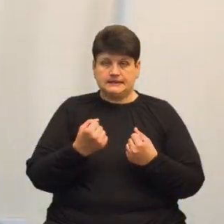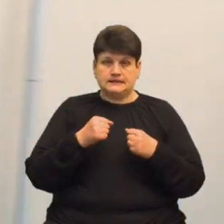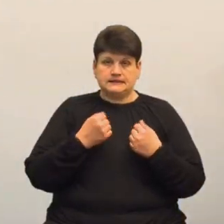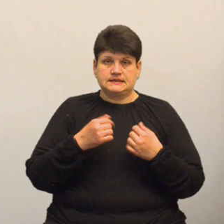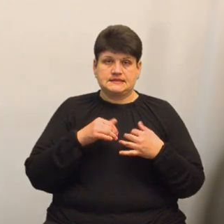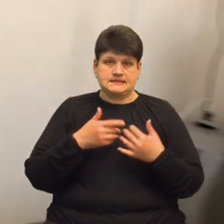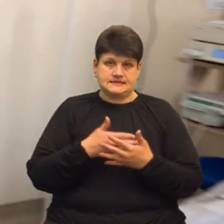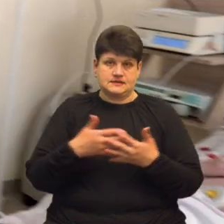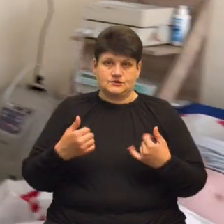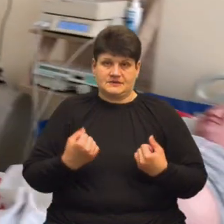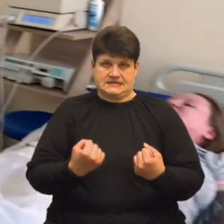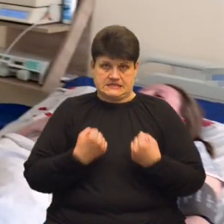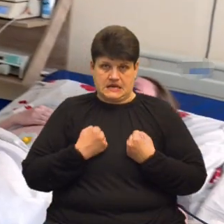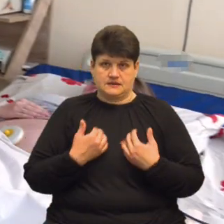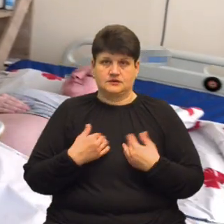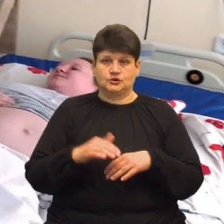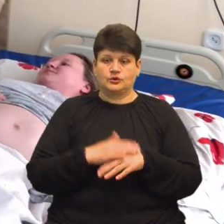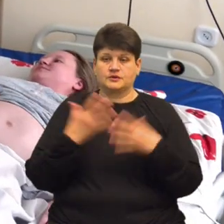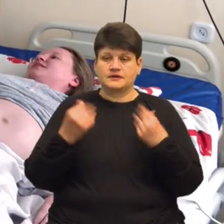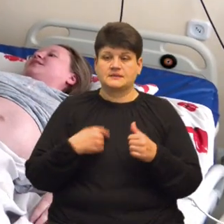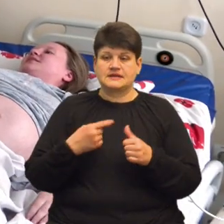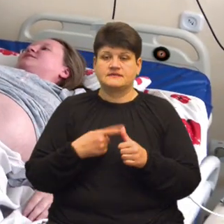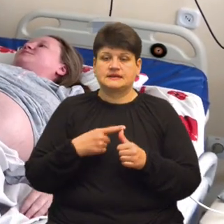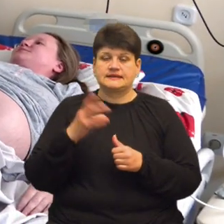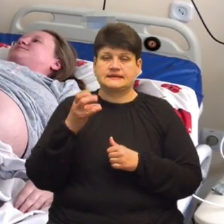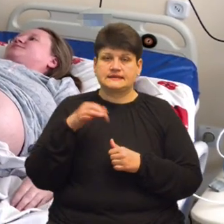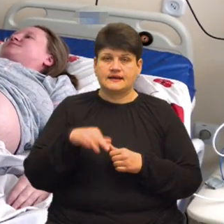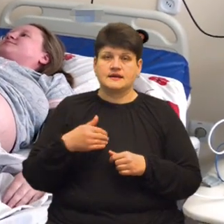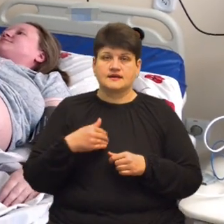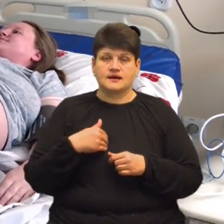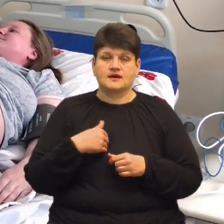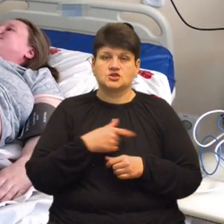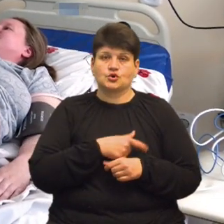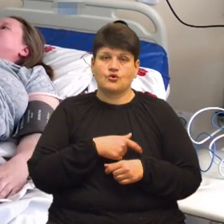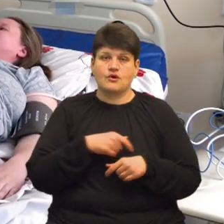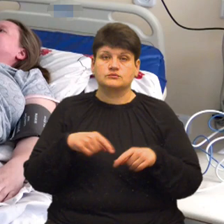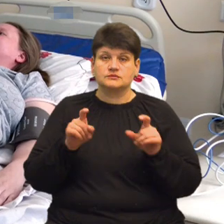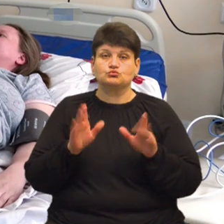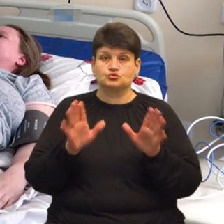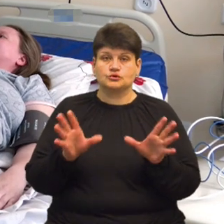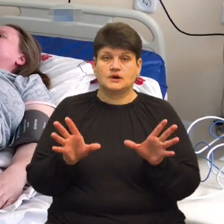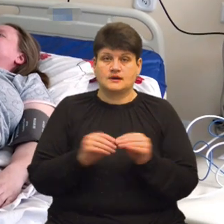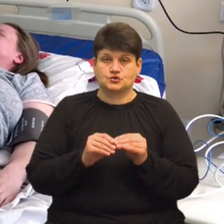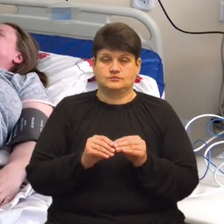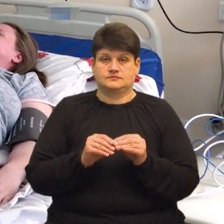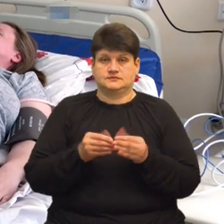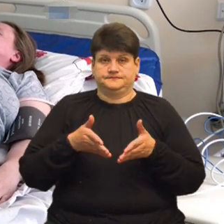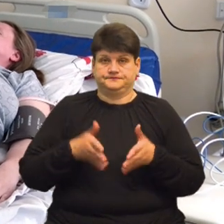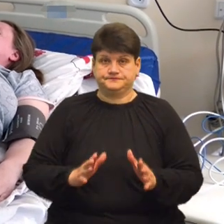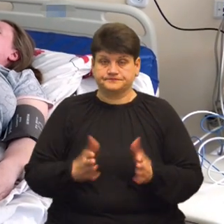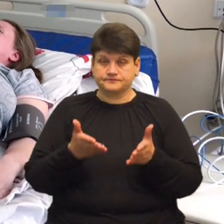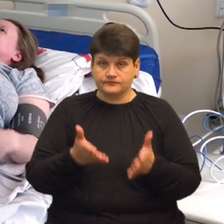Доброго дня, мене звати Наталя, я чергова акушерочка, яка буде присутня з вами на пологах. Як ваше